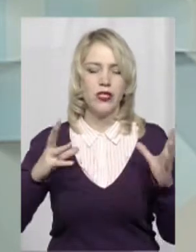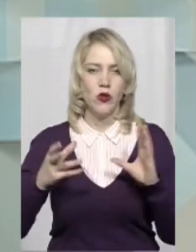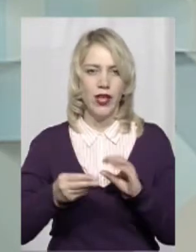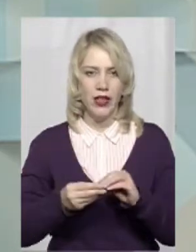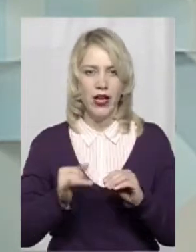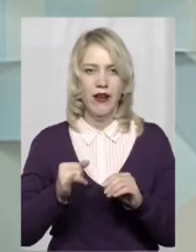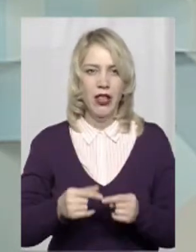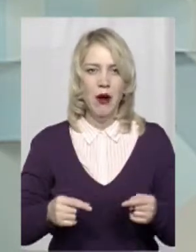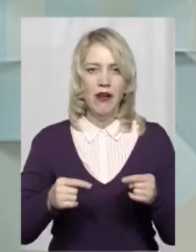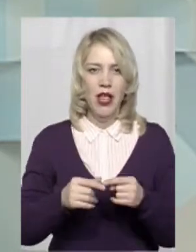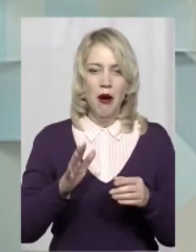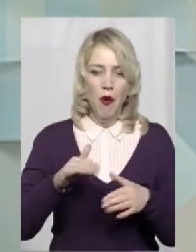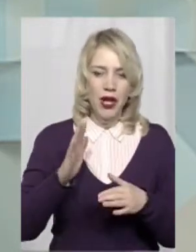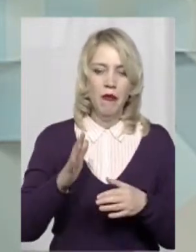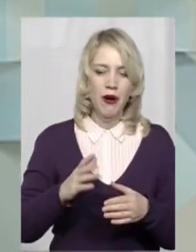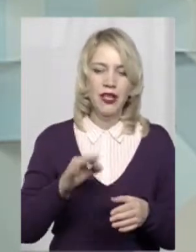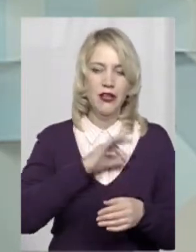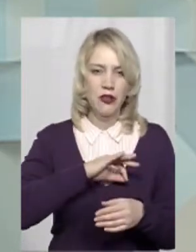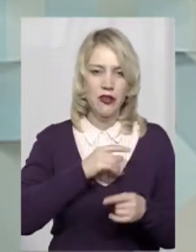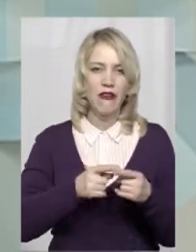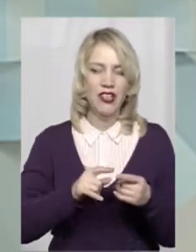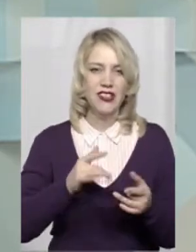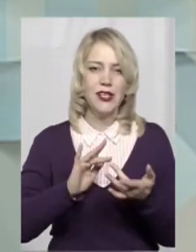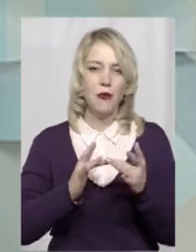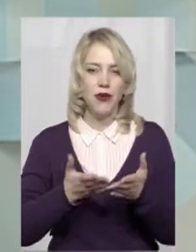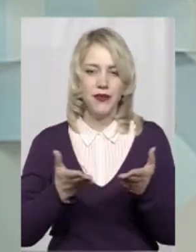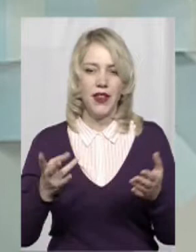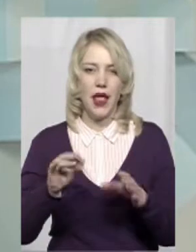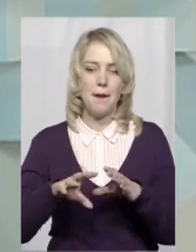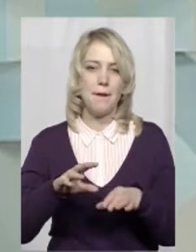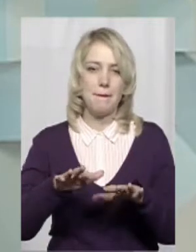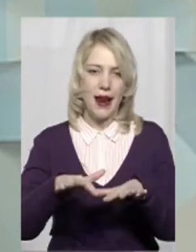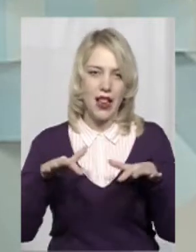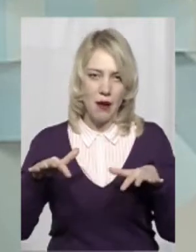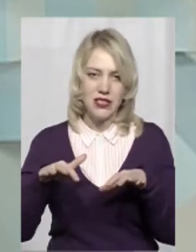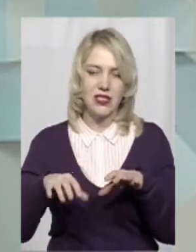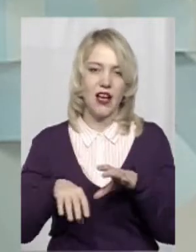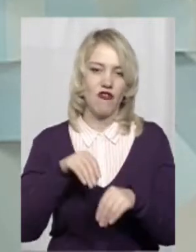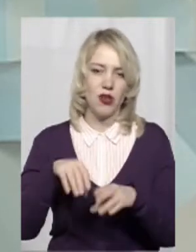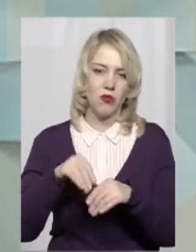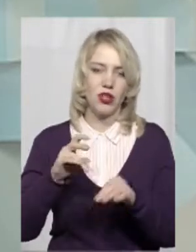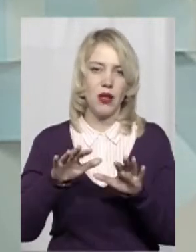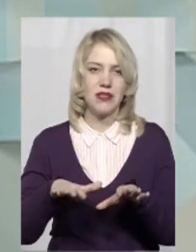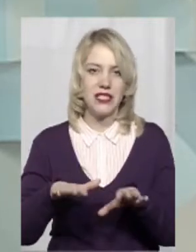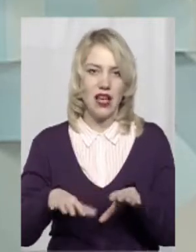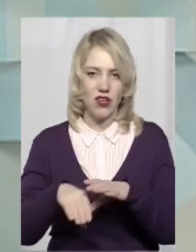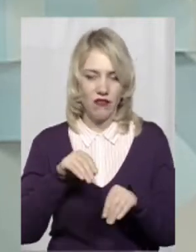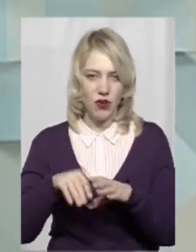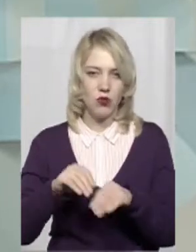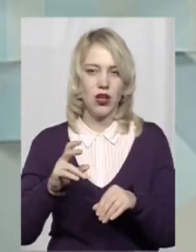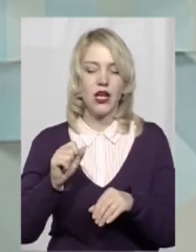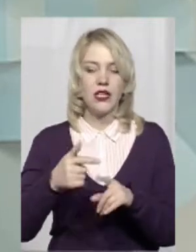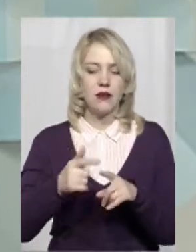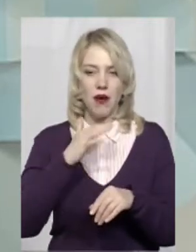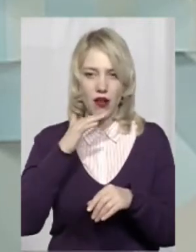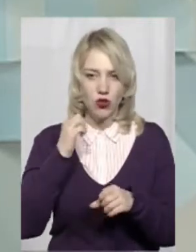І, відповідно, потім застосовувати цю платформу і на парламентських виборах, і на місцевих виборах. Так, це буде дуже великий обсяг роботи, але ми вже